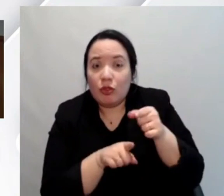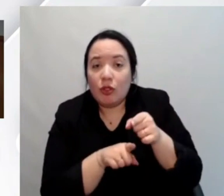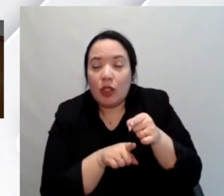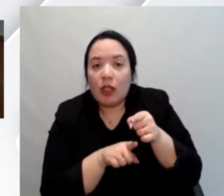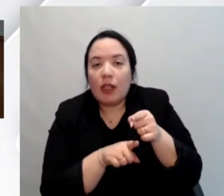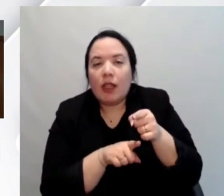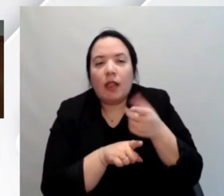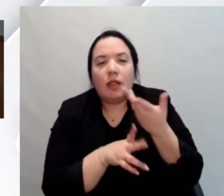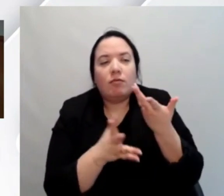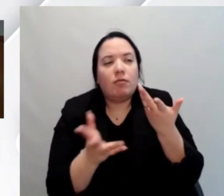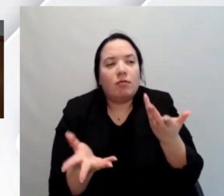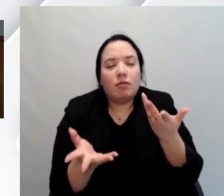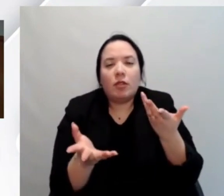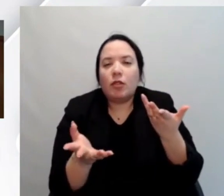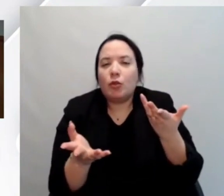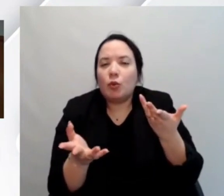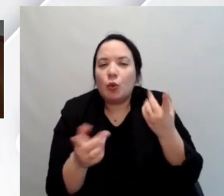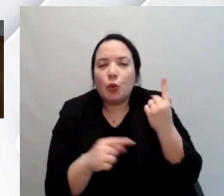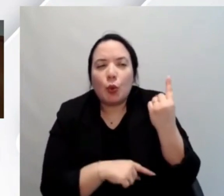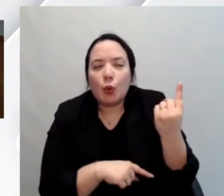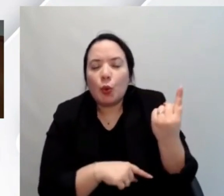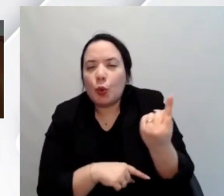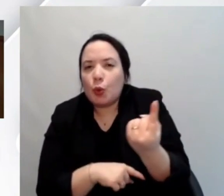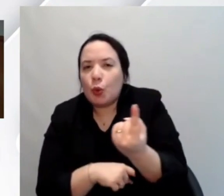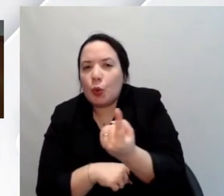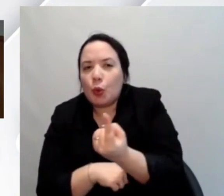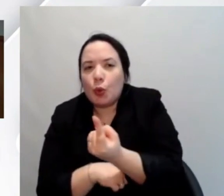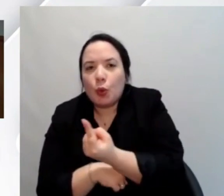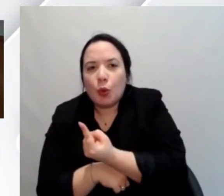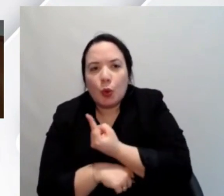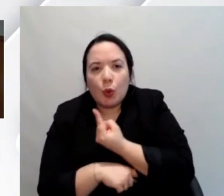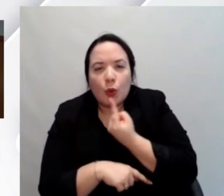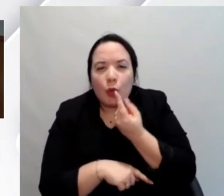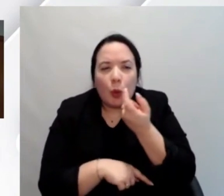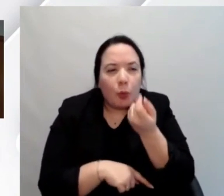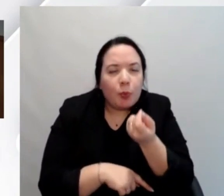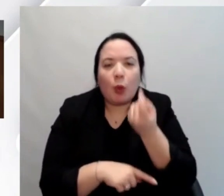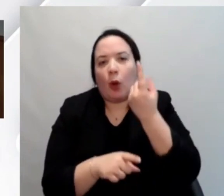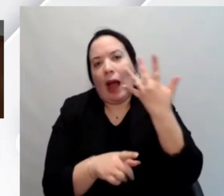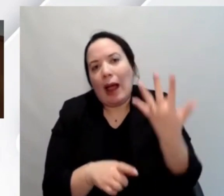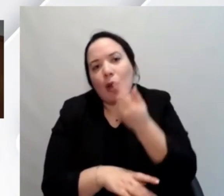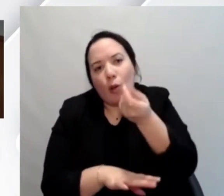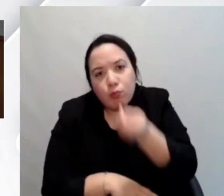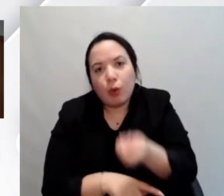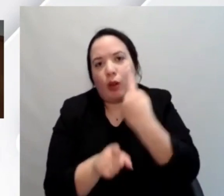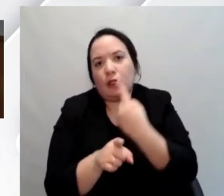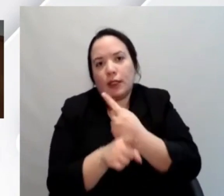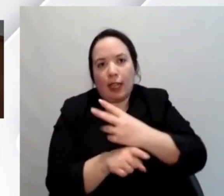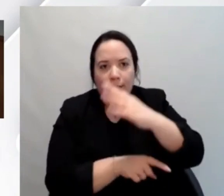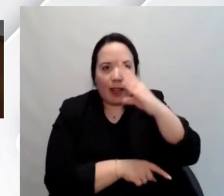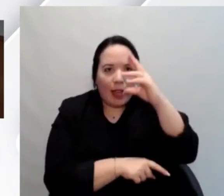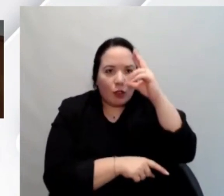chiunque in qualche modo deve avere delle conoscenze che possano renderlo